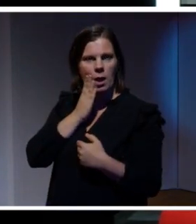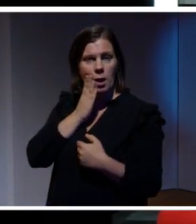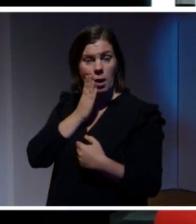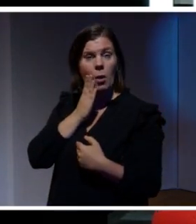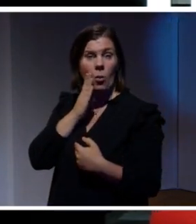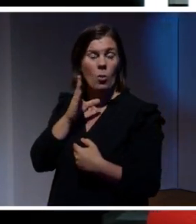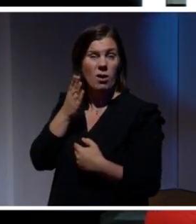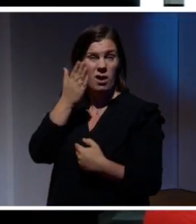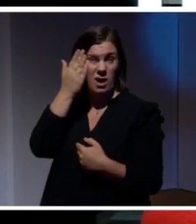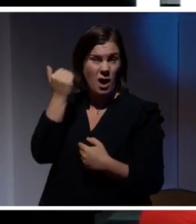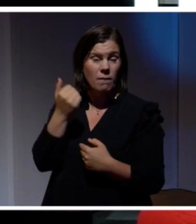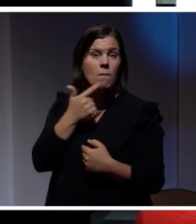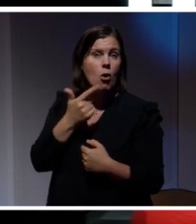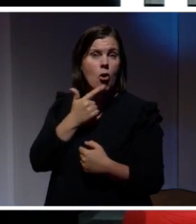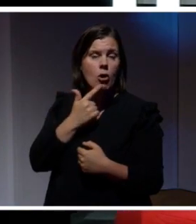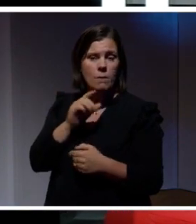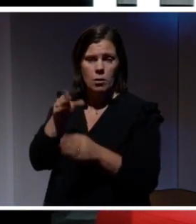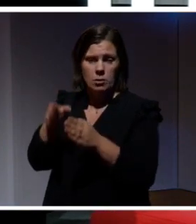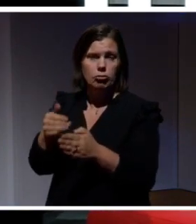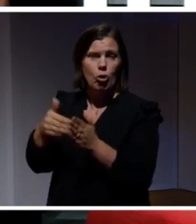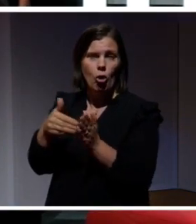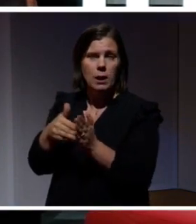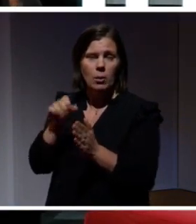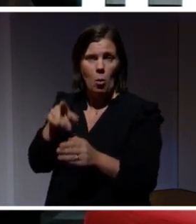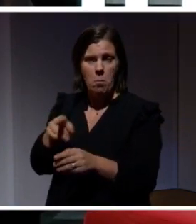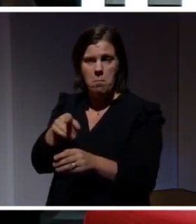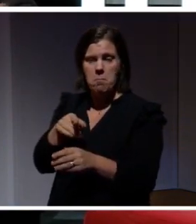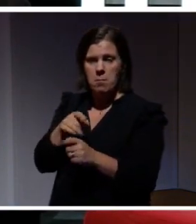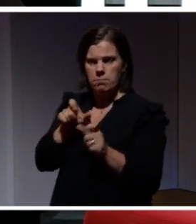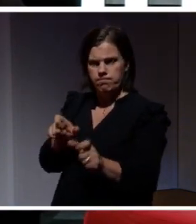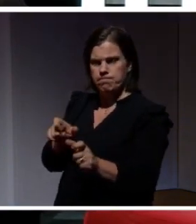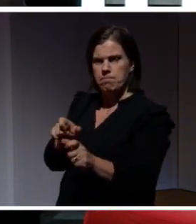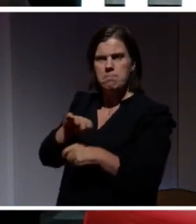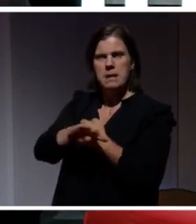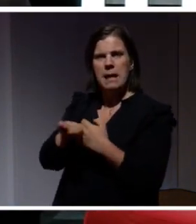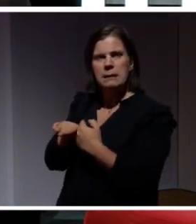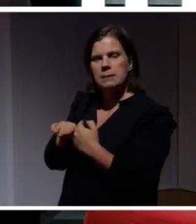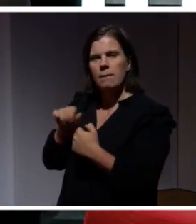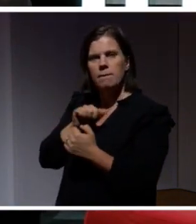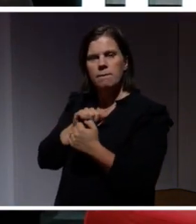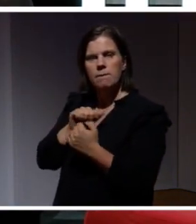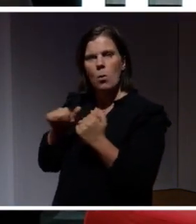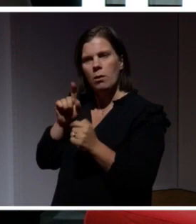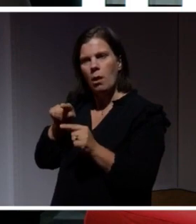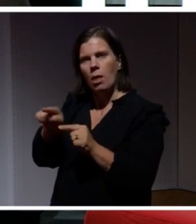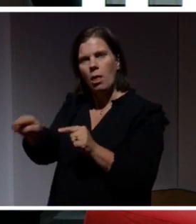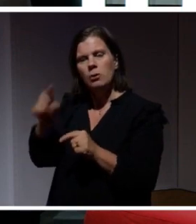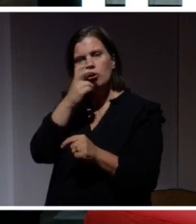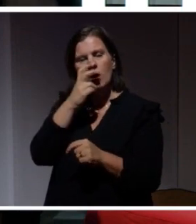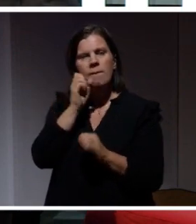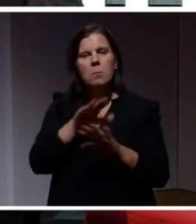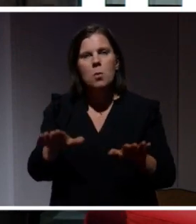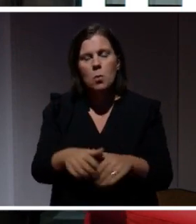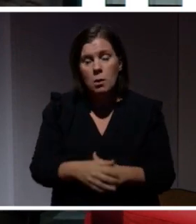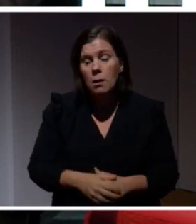såklart kan vara direkt skadligt om det är så att någon är ute efter att begränsa handlingsutrymmet till exempel. Så